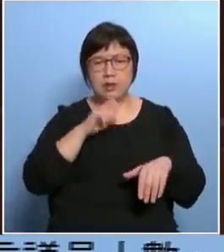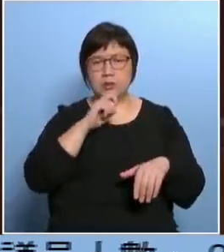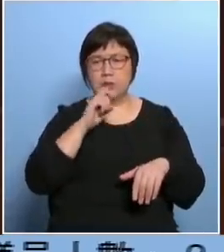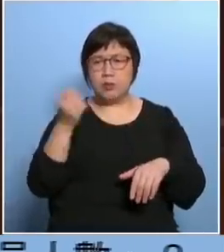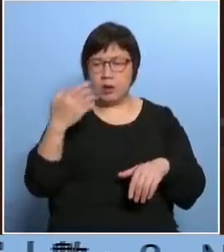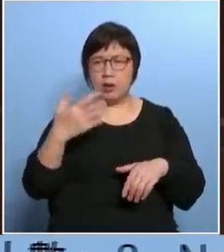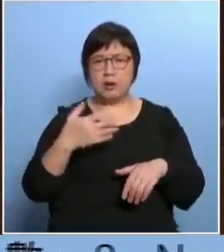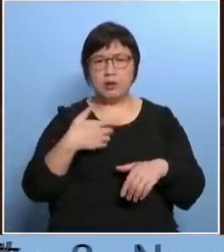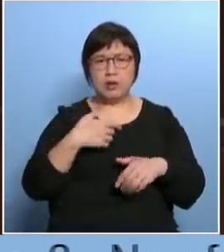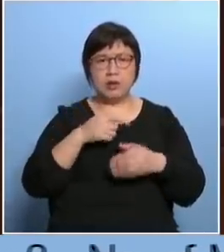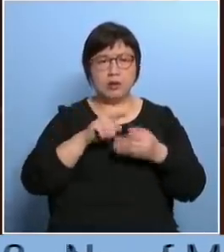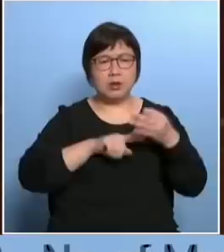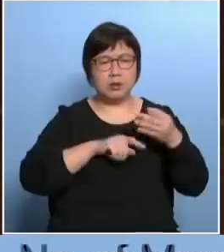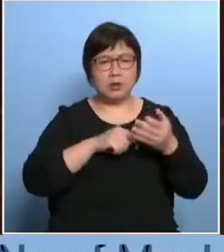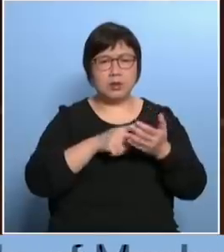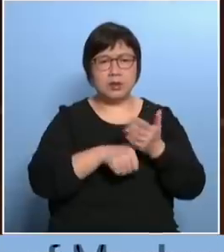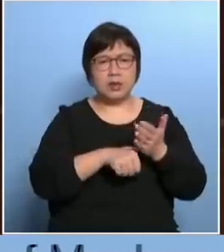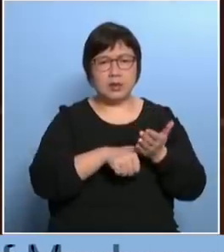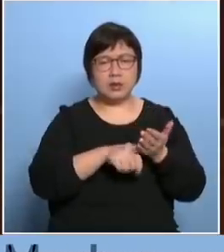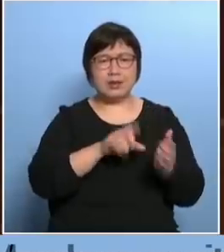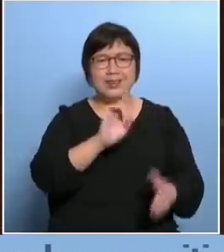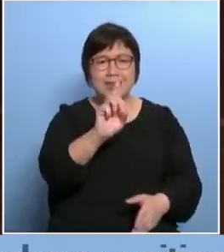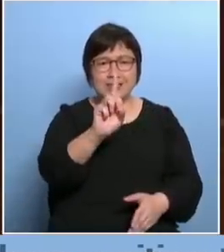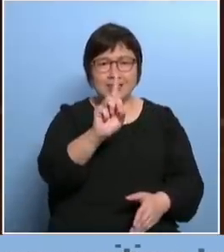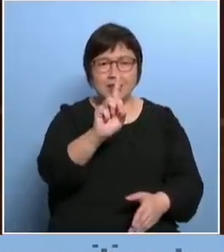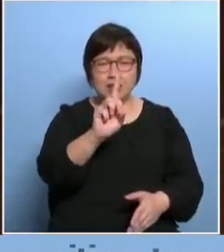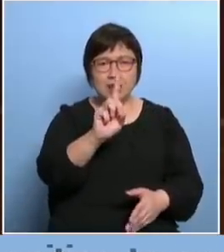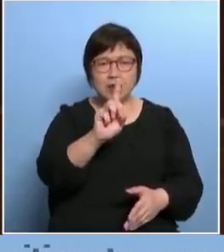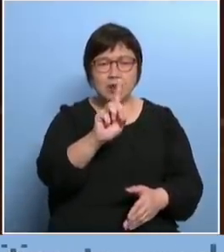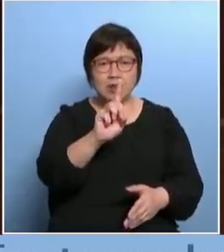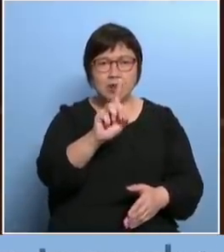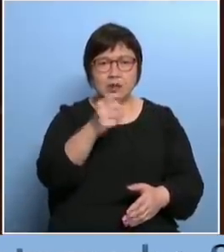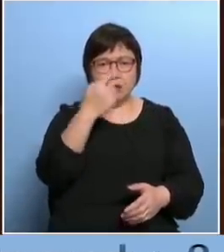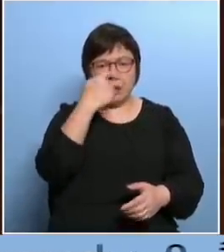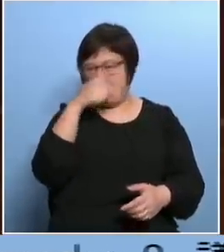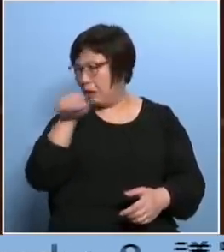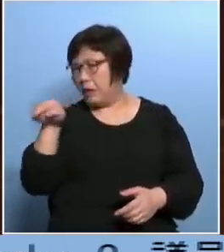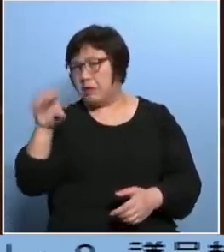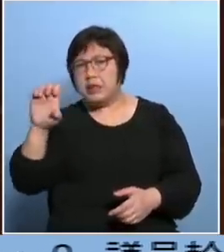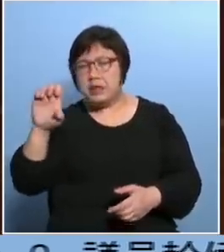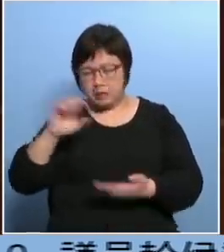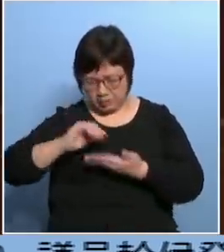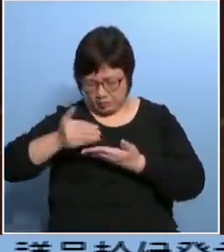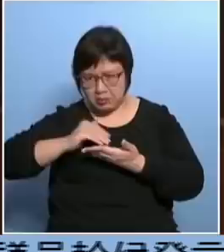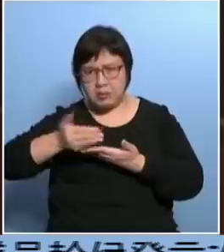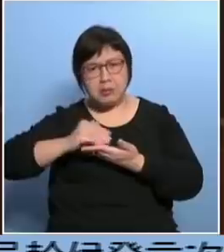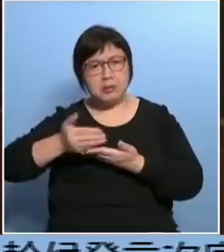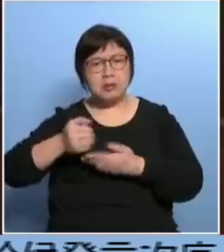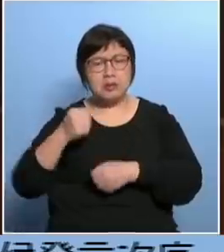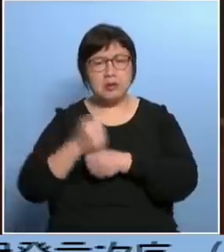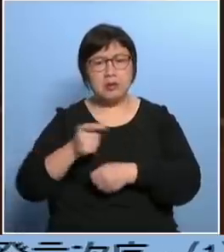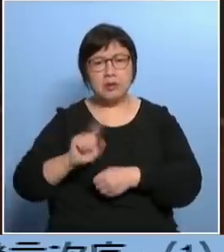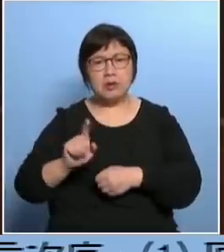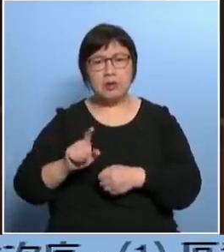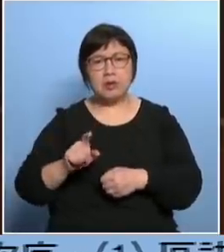说我明不明白我的身份证是D字头为什么他硬是要在E字头那本上揭呢他